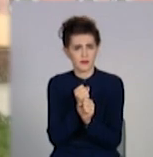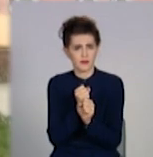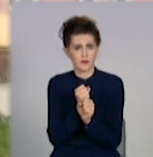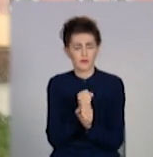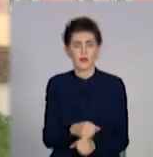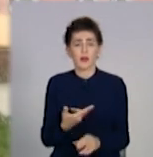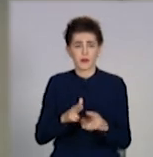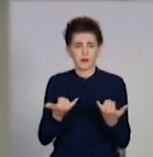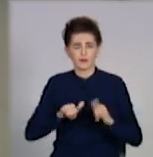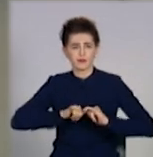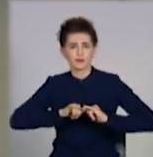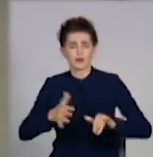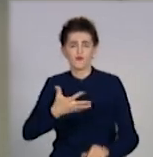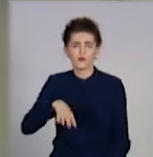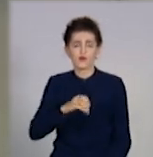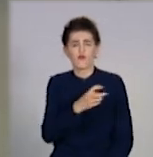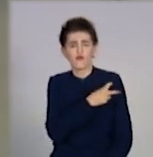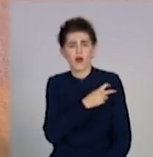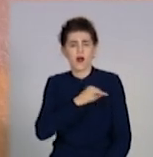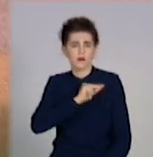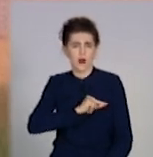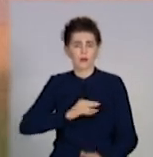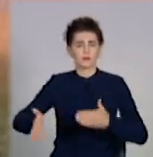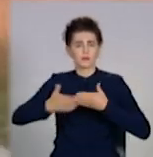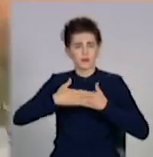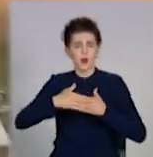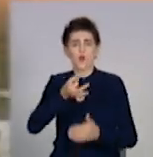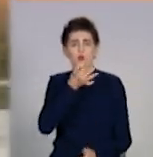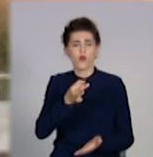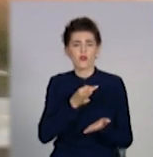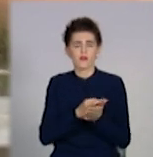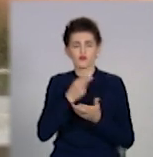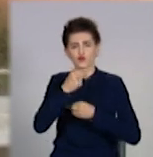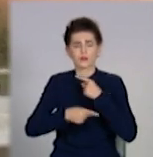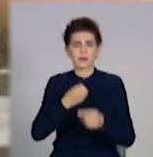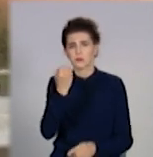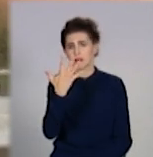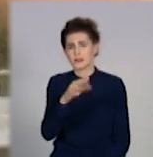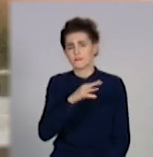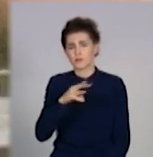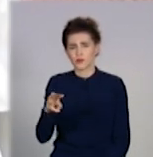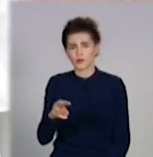Через пандемію медики працюють за зачиненими дверима. Результат стає відомий через 15 хвилин.